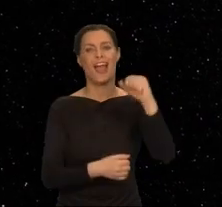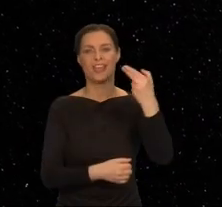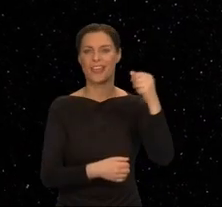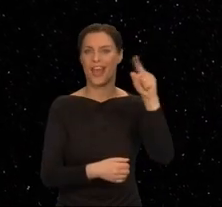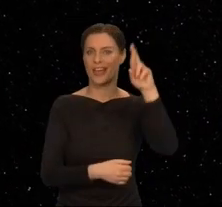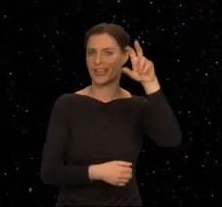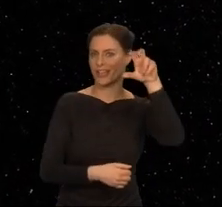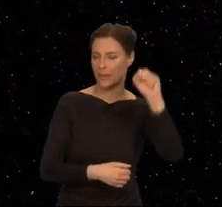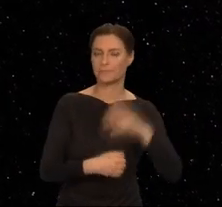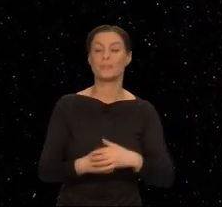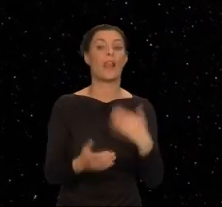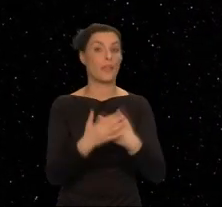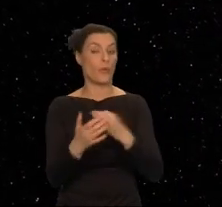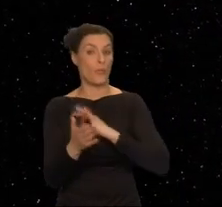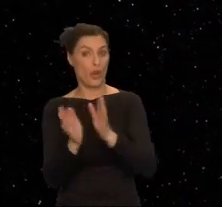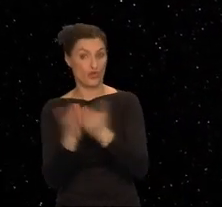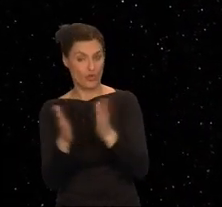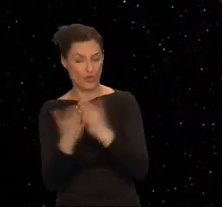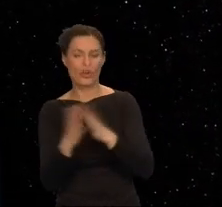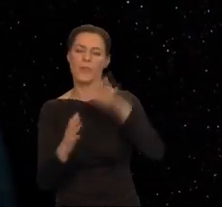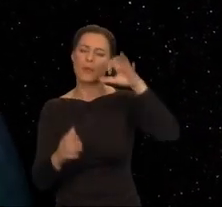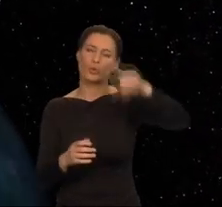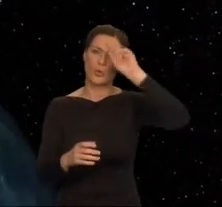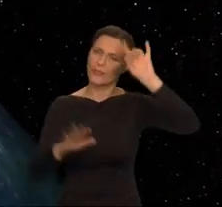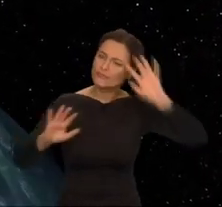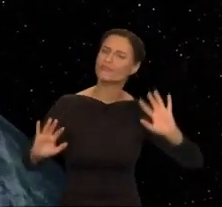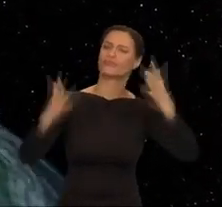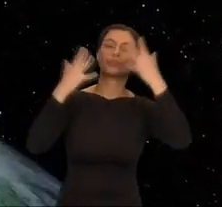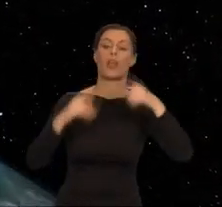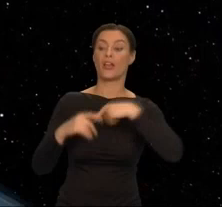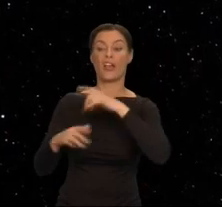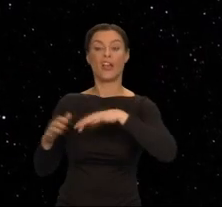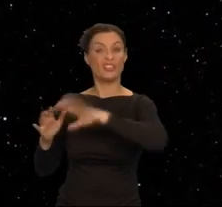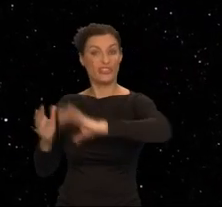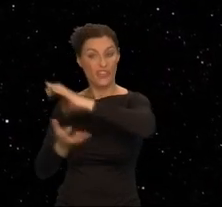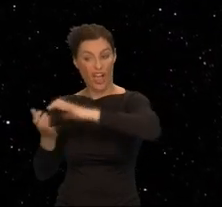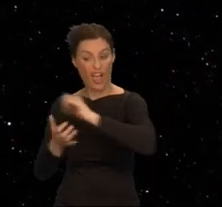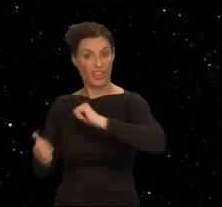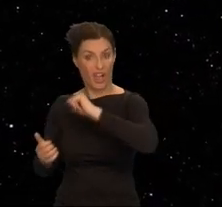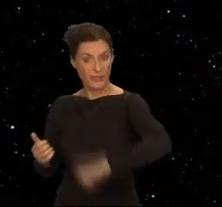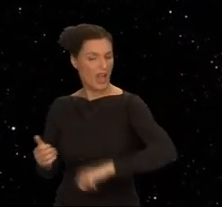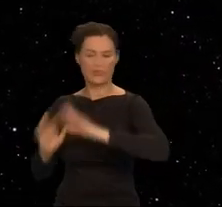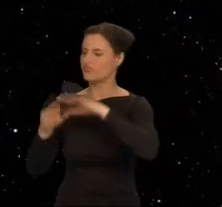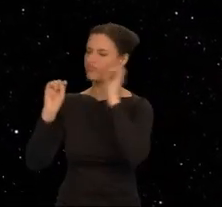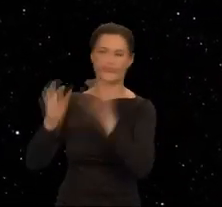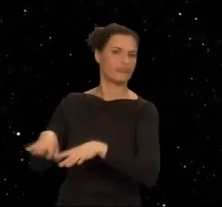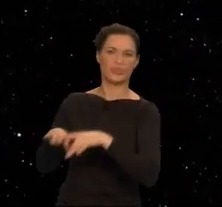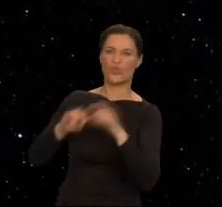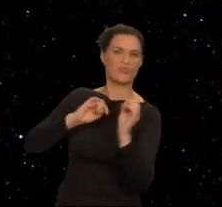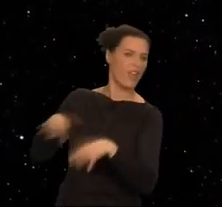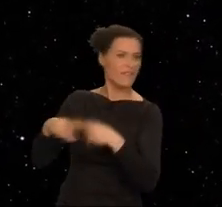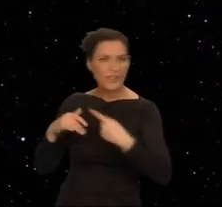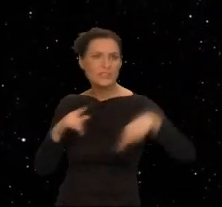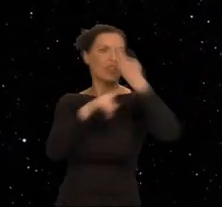W Wydziedziczonych grupa rewolucjonistów opuszcza kapitalistyczny, podobny do ziemi świat, by na swoim